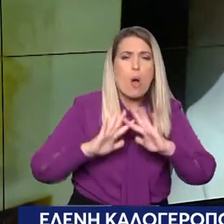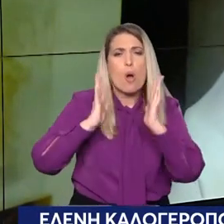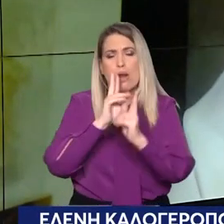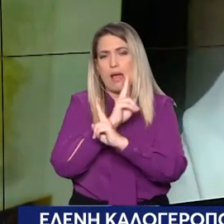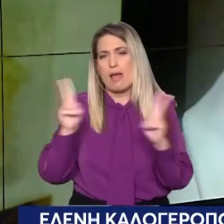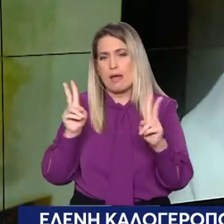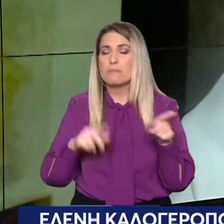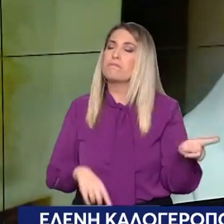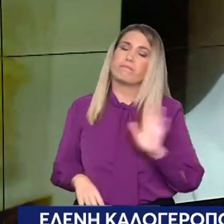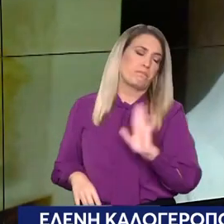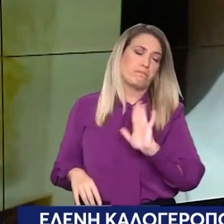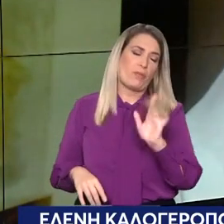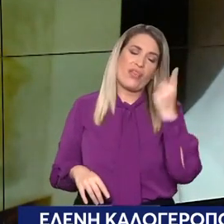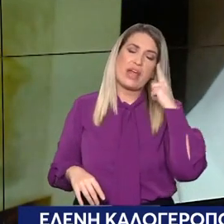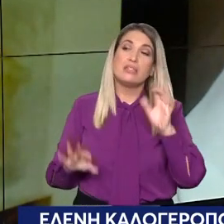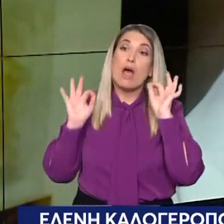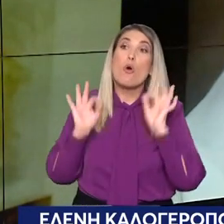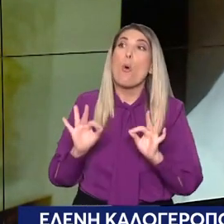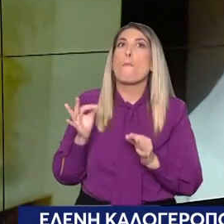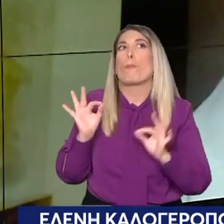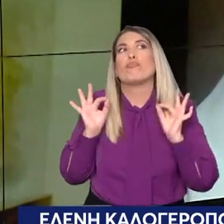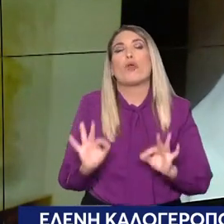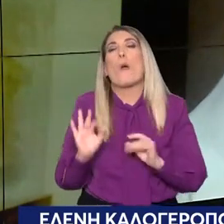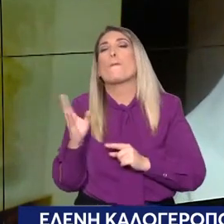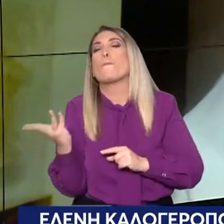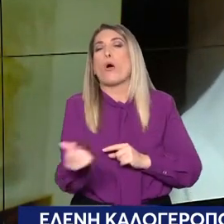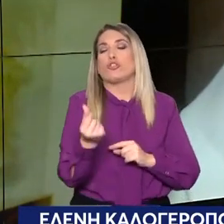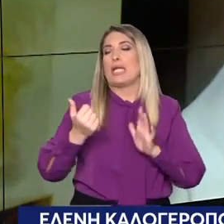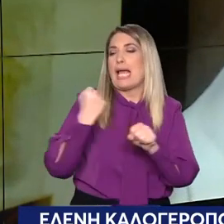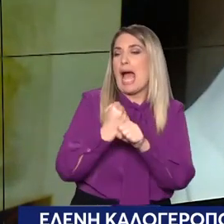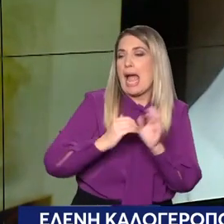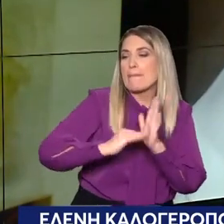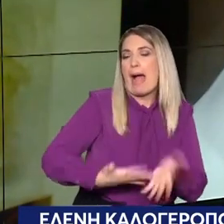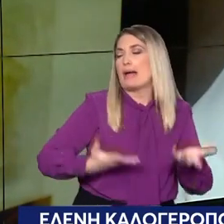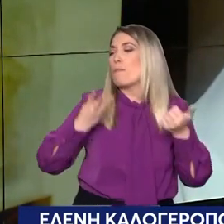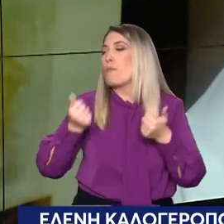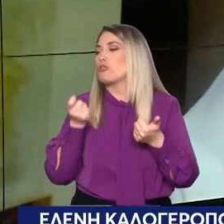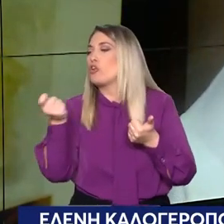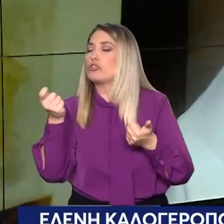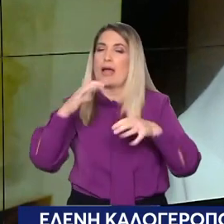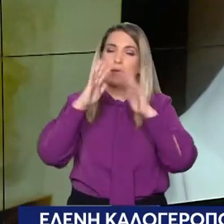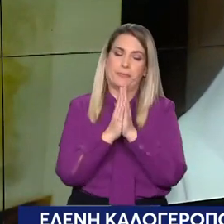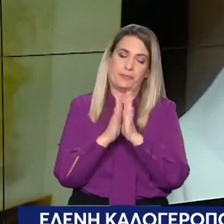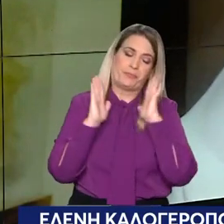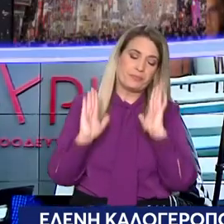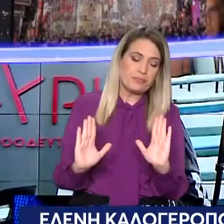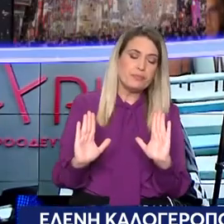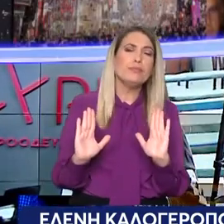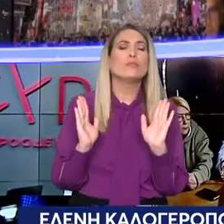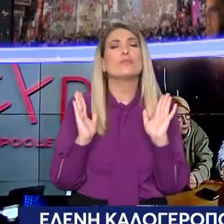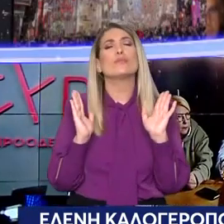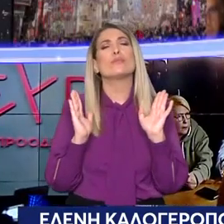Όχι, δεν το ξεγνωρίζω. Προφανώς, έγινε με αυτόν τον τρόπο, Νίκο, γιατί ξέρεις και εσύ πάρα πολύ καλά ότι